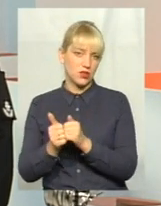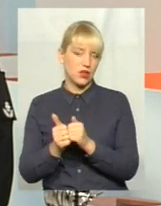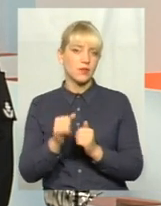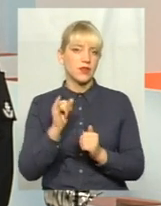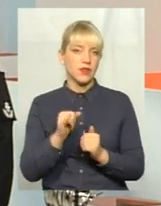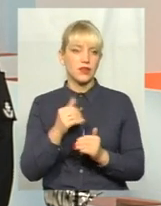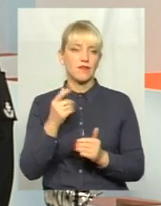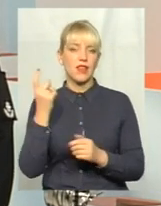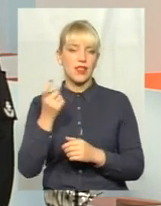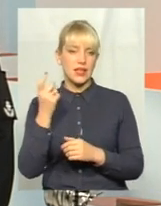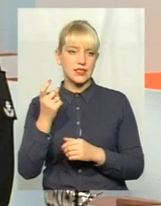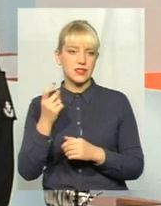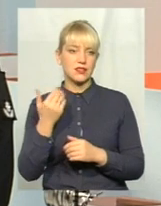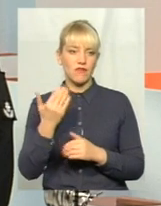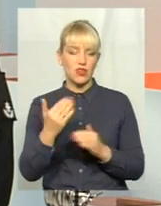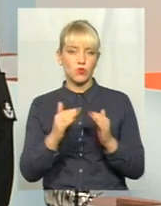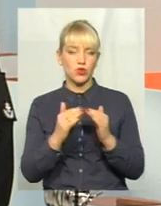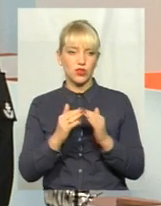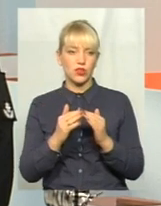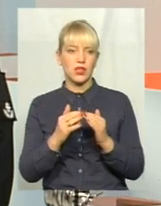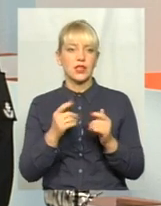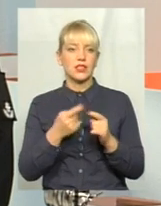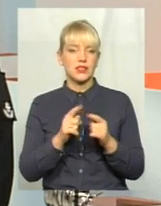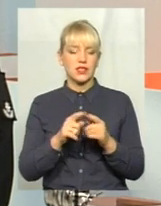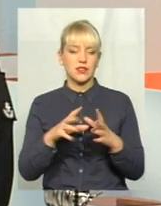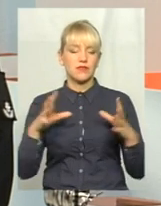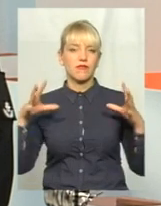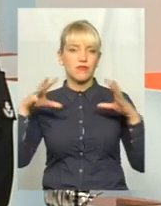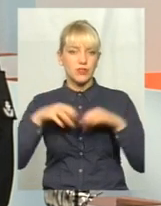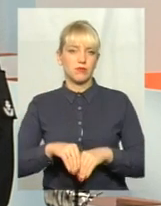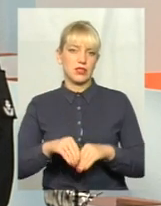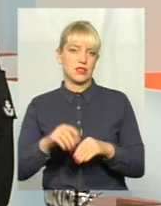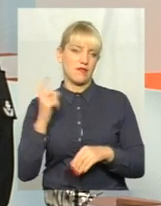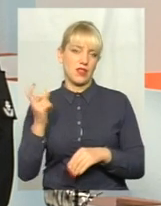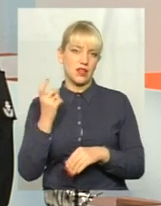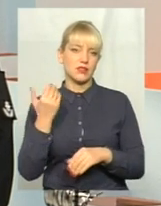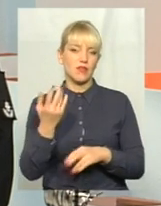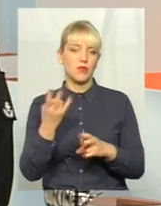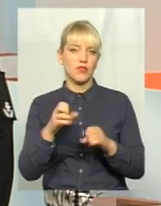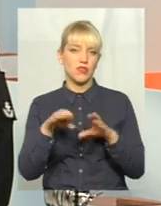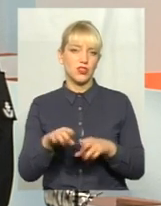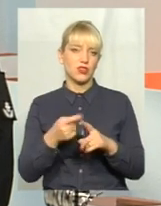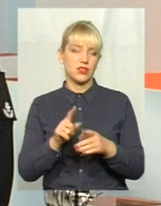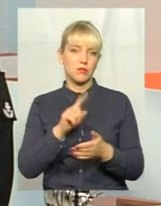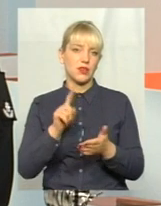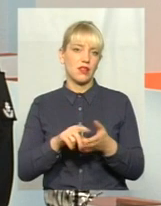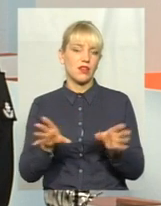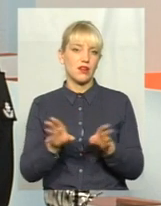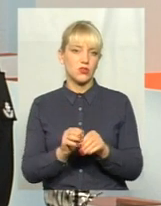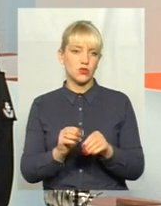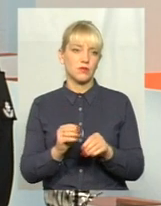власність ваш будинок – це ваша спільна власність. Ви маєте вирішувати ці питання разом,